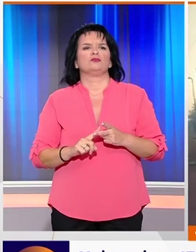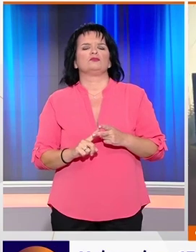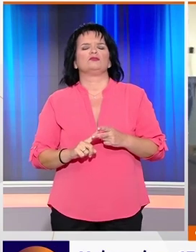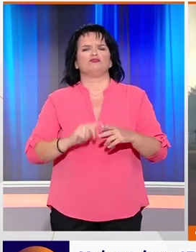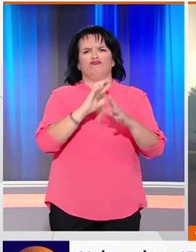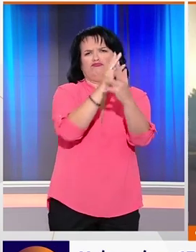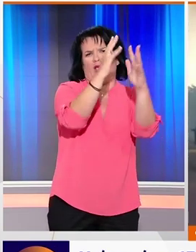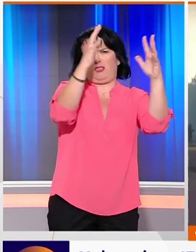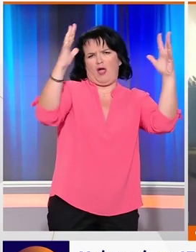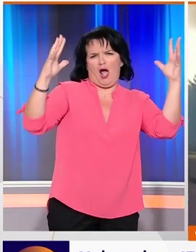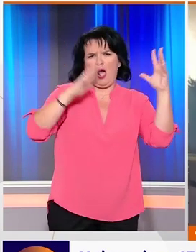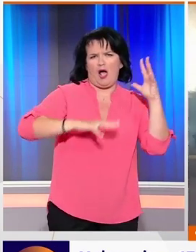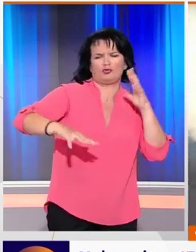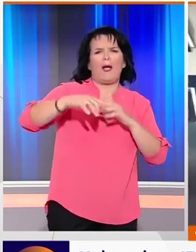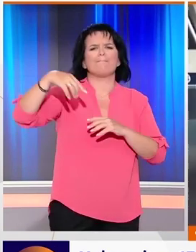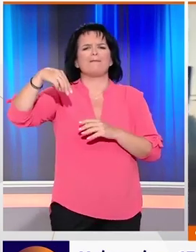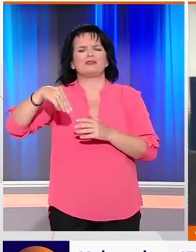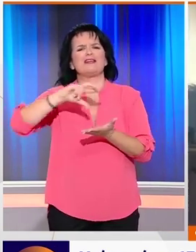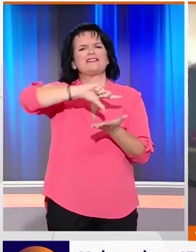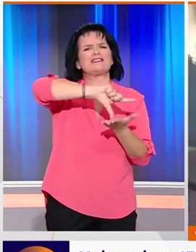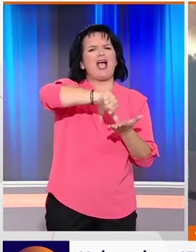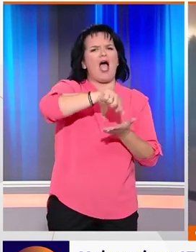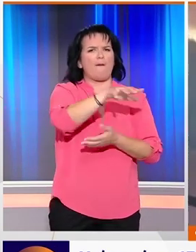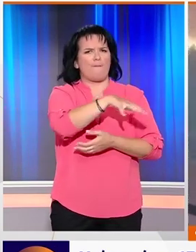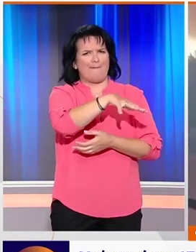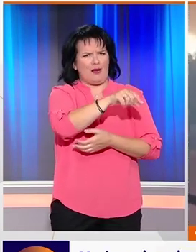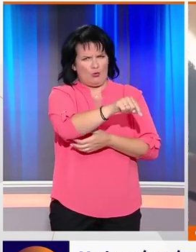Δασική έκταση στην περιοχή Μεσόκαμπο στη Σάμμο φλέγεται.